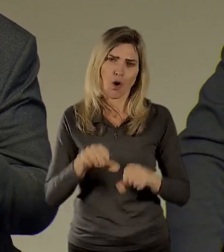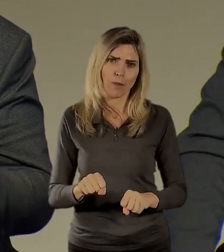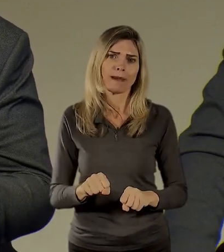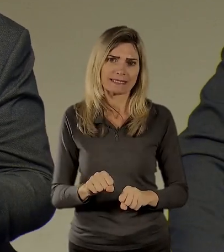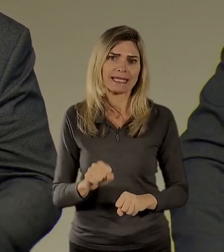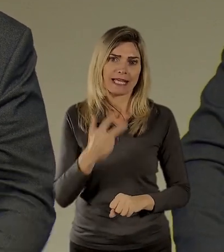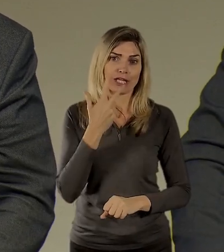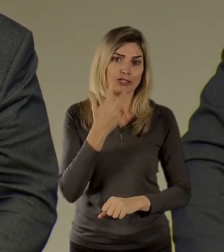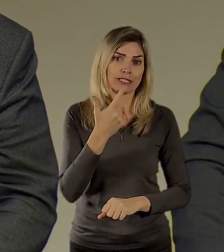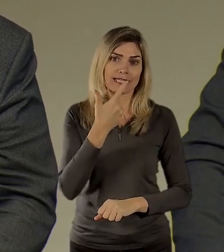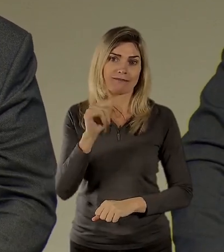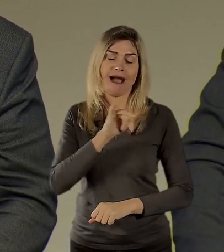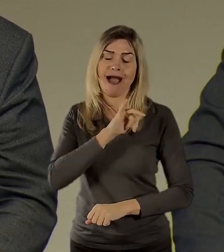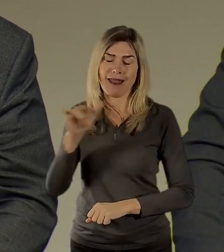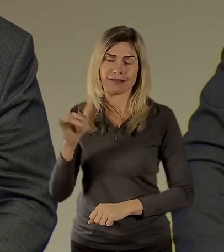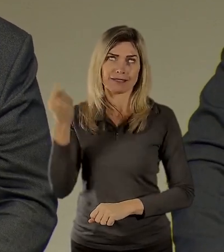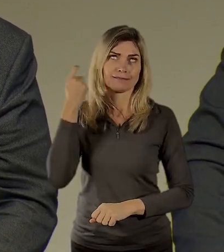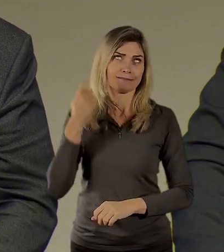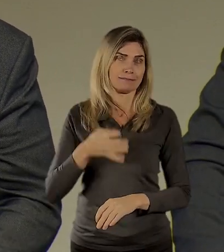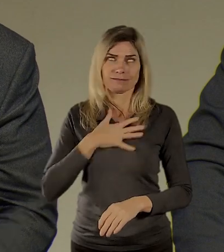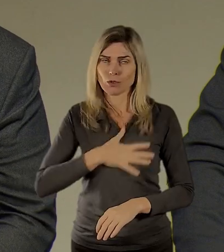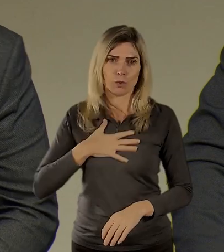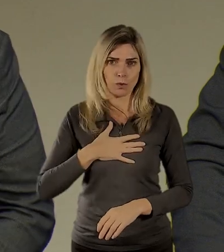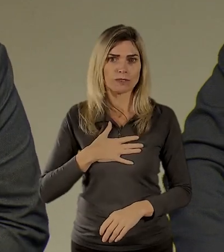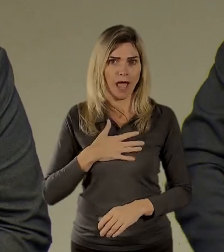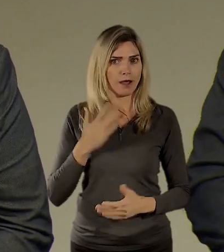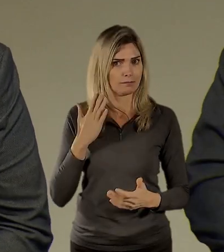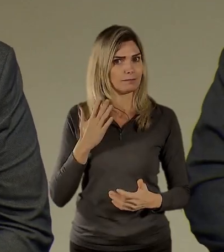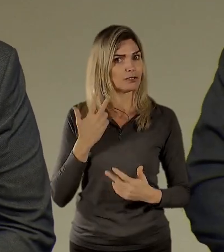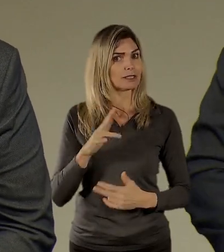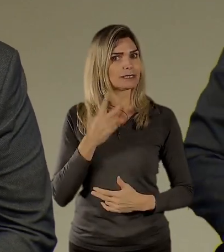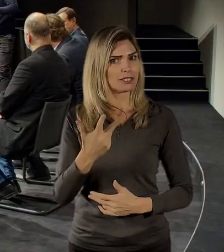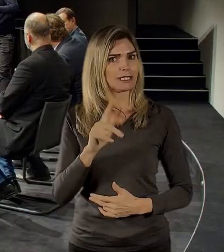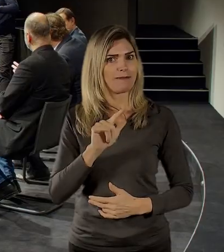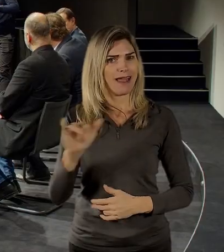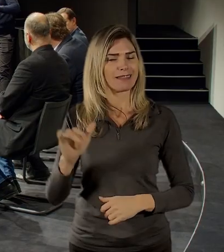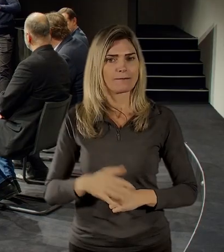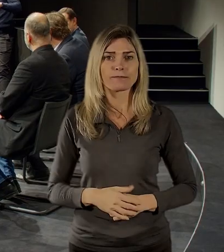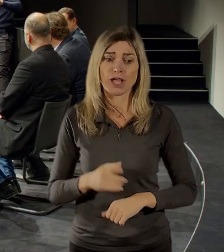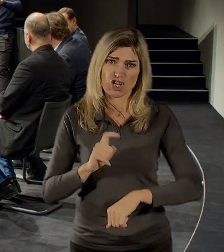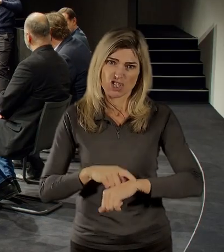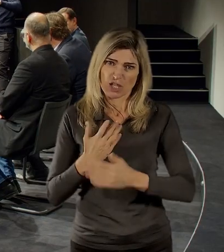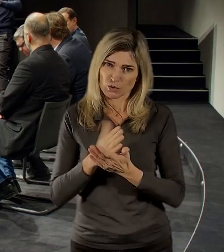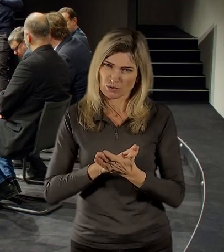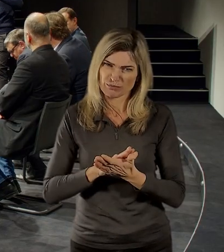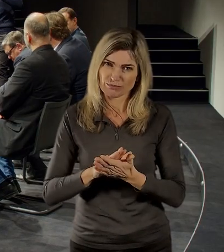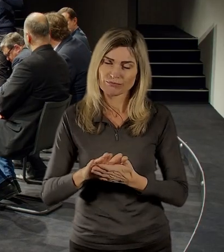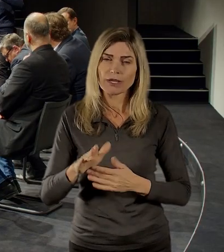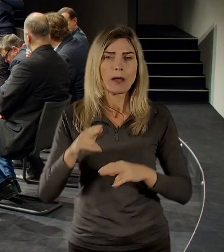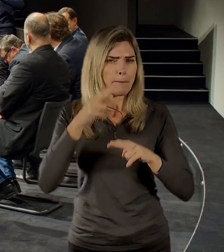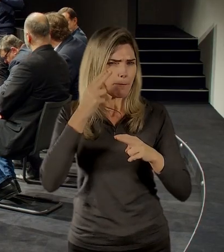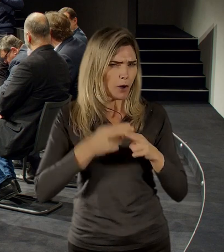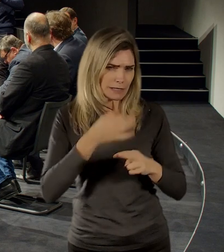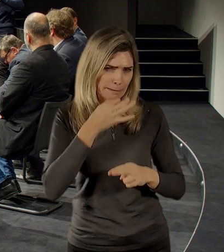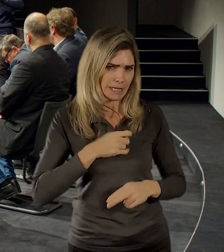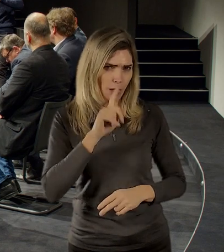vlastně 23 let, což je děsivé a někde nám to zapomíná. Nám dochází čas, takže já poprosím poslední dotaz. Jenom jsem chtěl